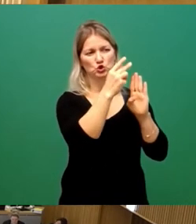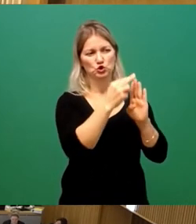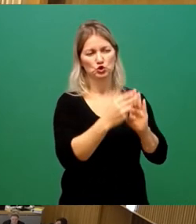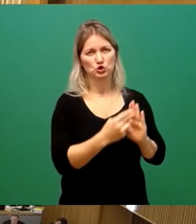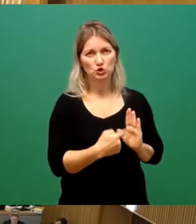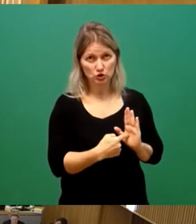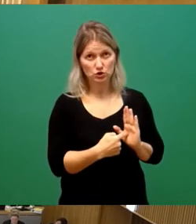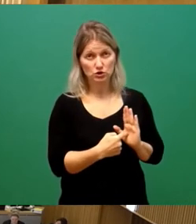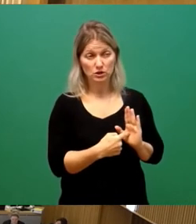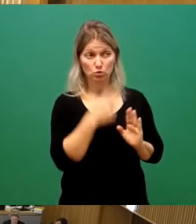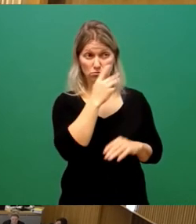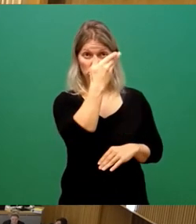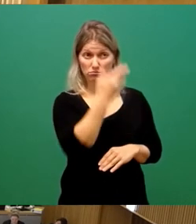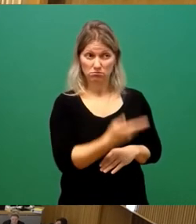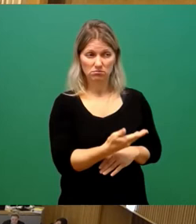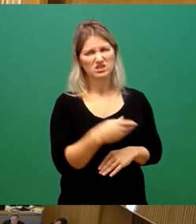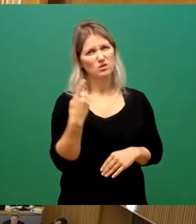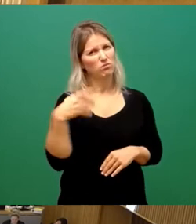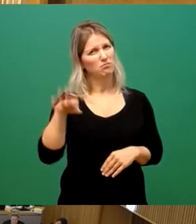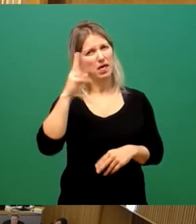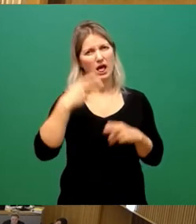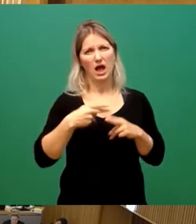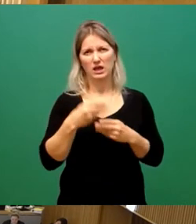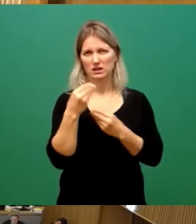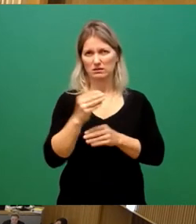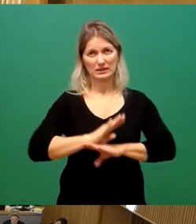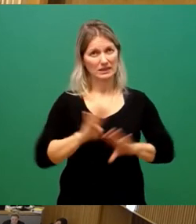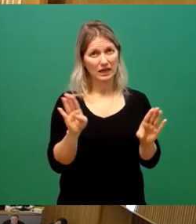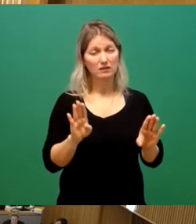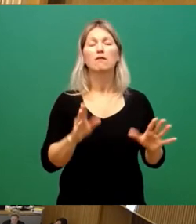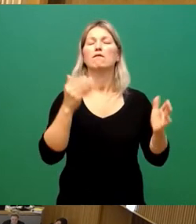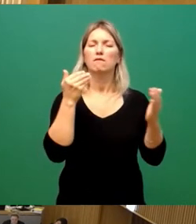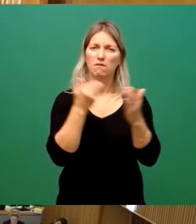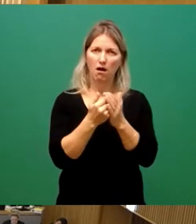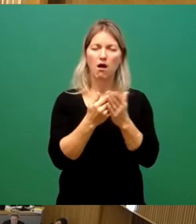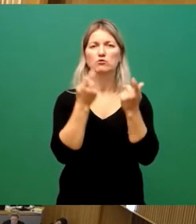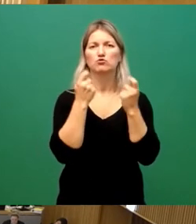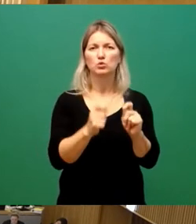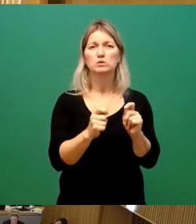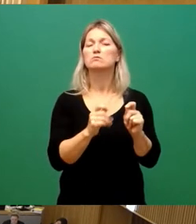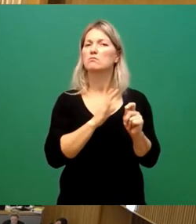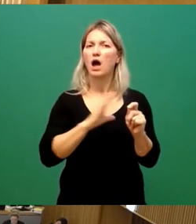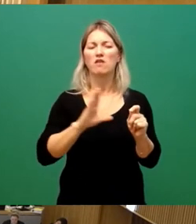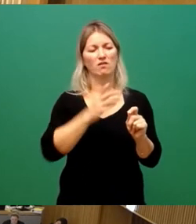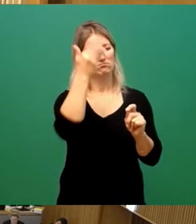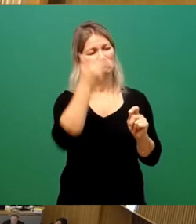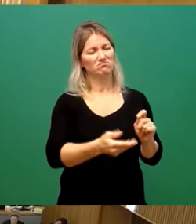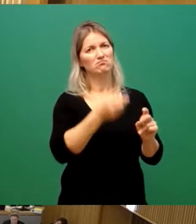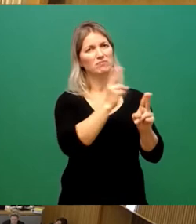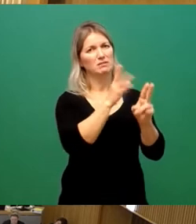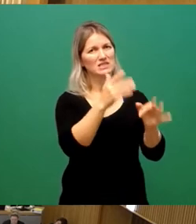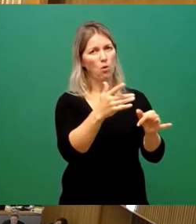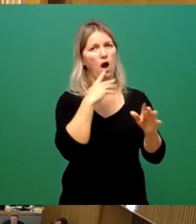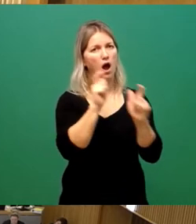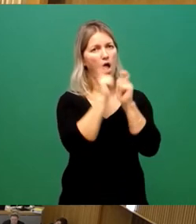auch dieses keine Mehrheit, stimmen wir dann über den unveränderten Ausschussbericht ab, bekommt